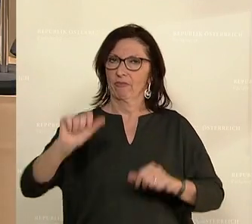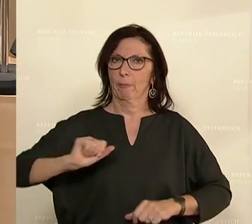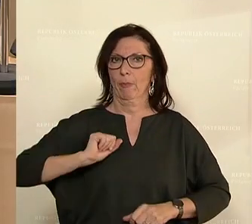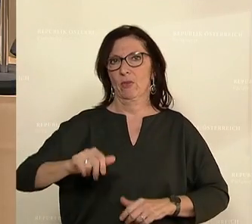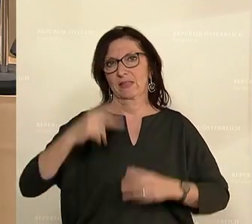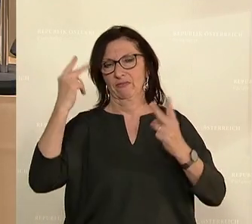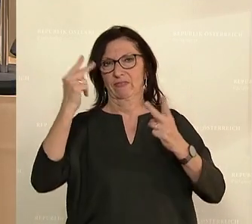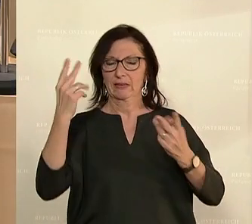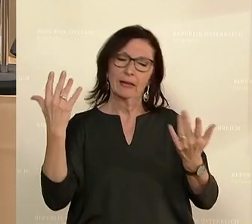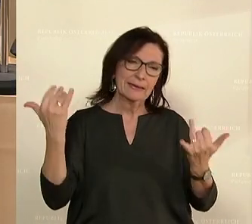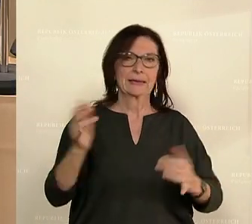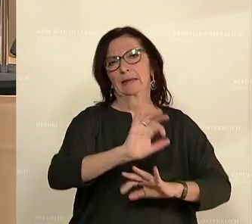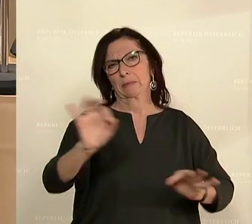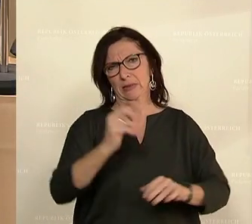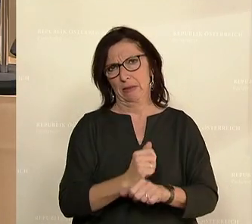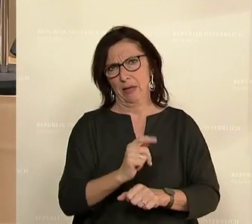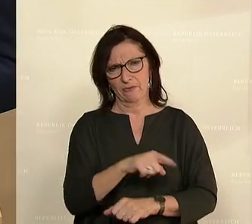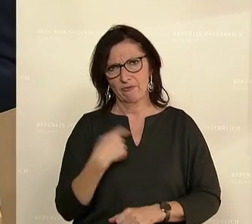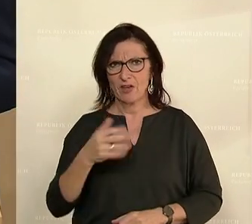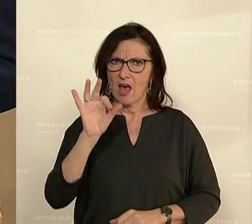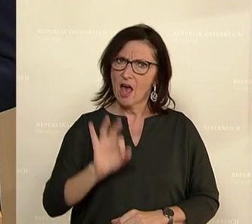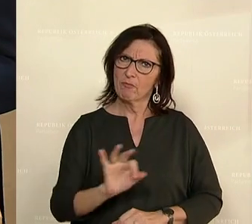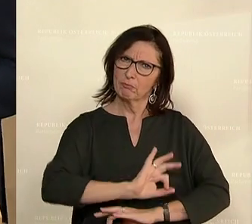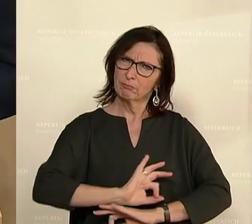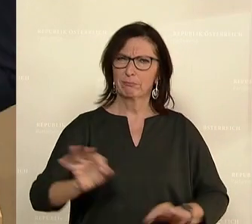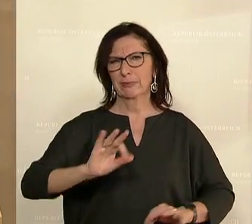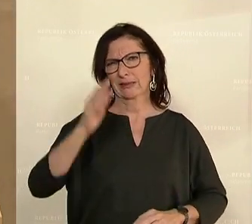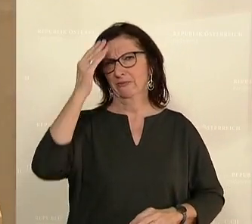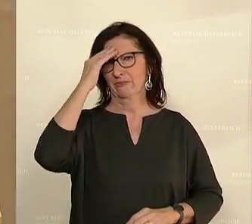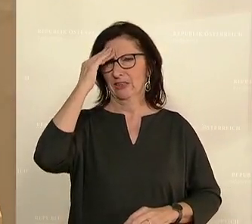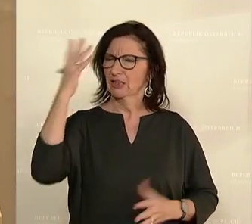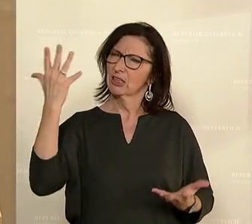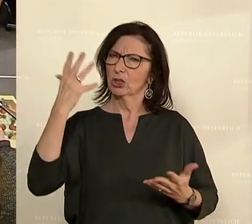das Beste daraus. Wir Freiheitliche werden nach bestem Wissen und Gewissen daran mitwirken.